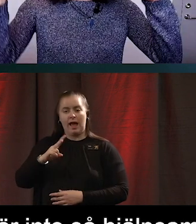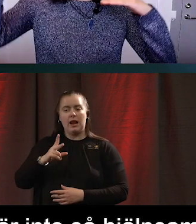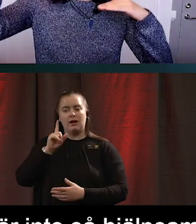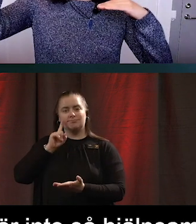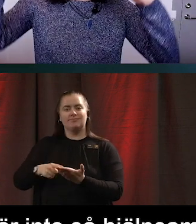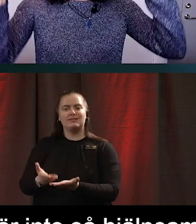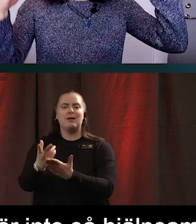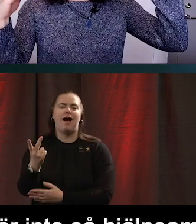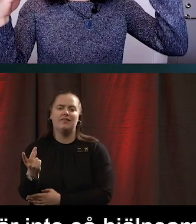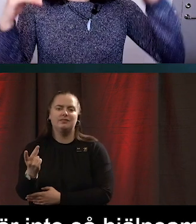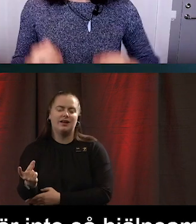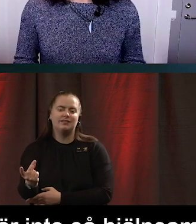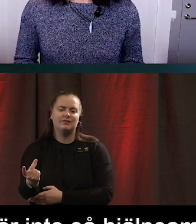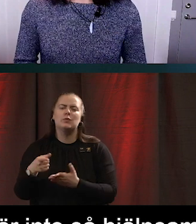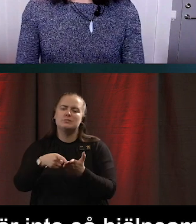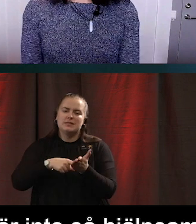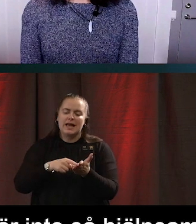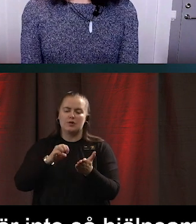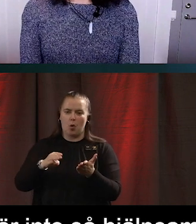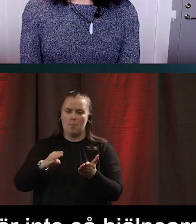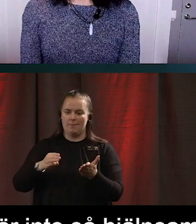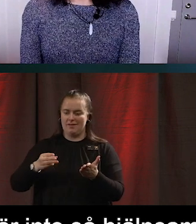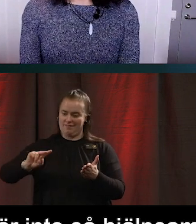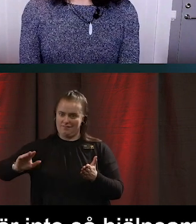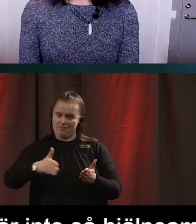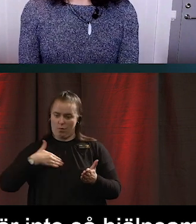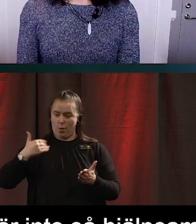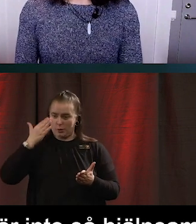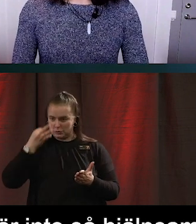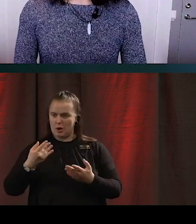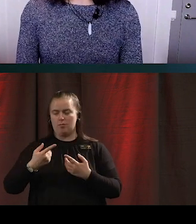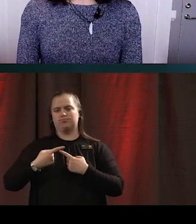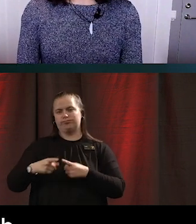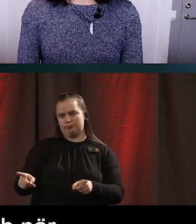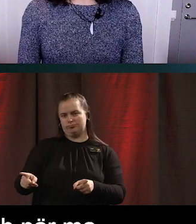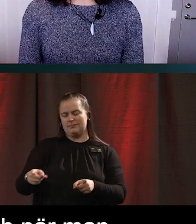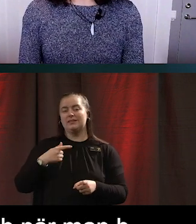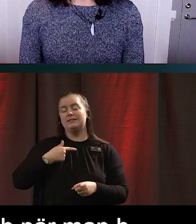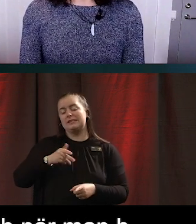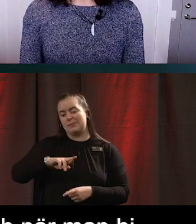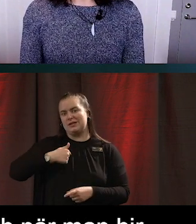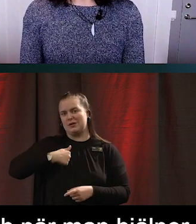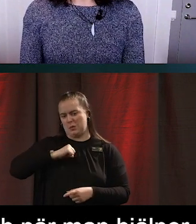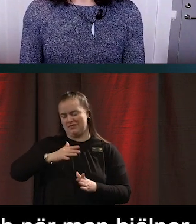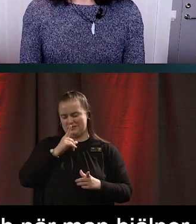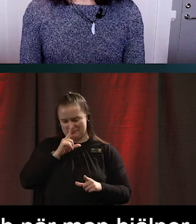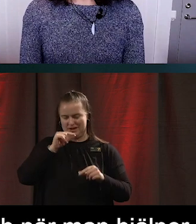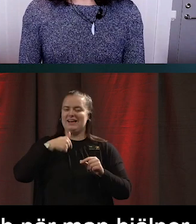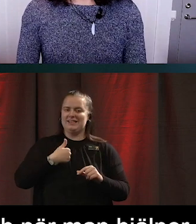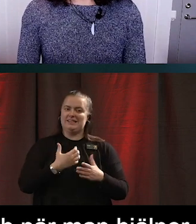annan. Det är en skillnad i expertisen. Och jag har ju tyvärr märkt hos mig själv när jag ger mina föräldrar IT-support att